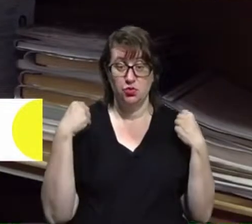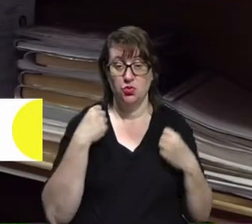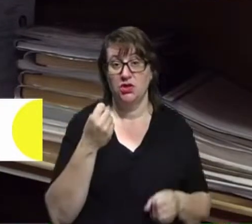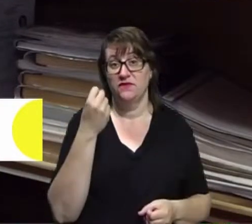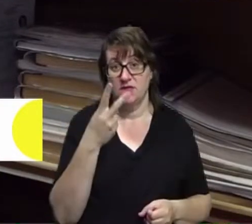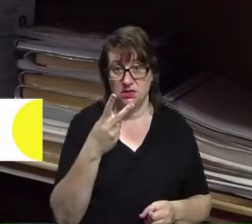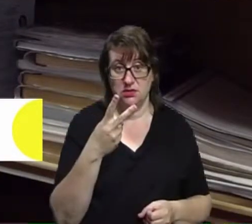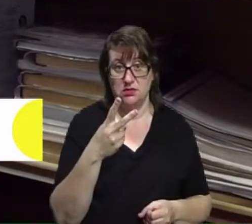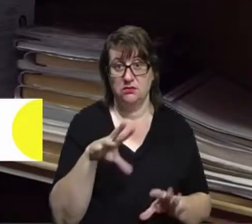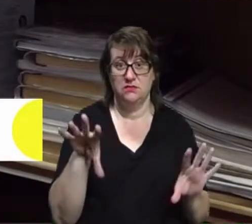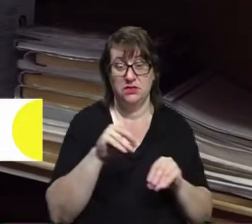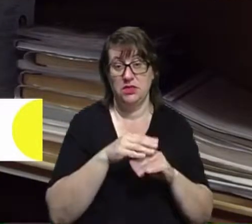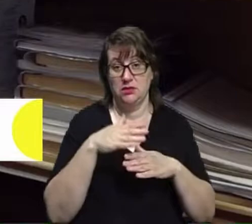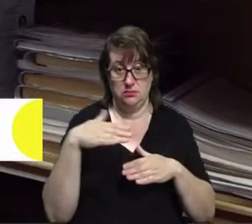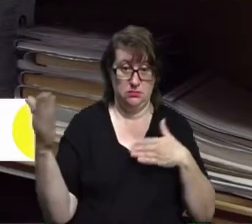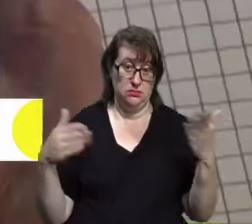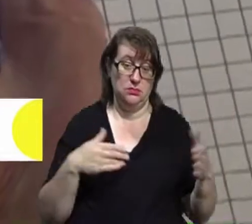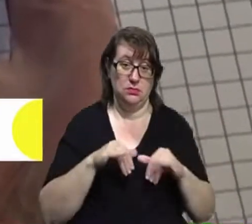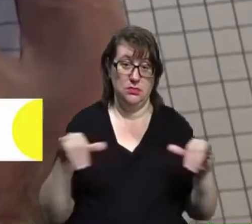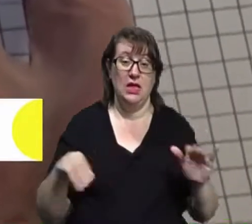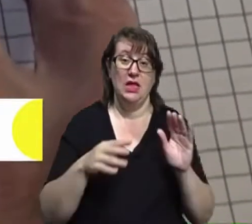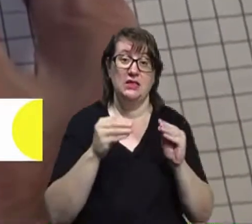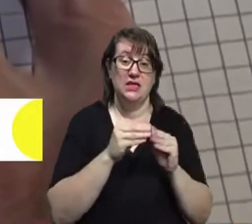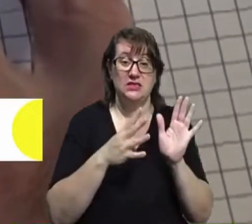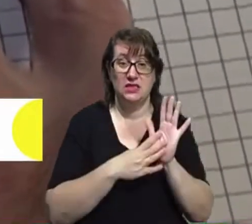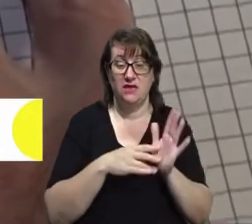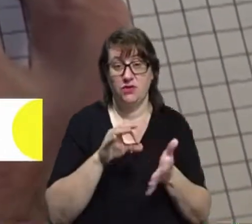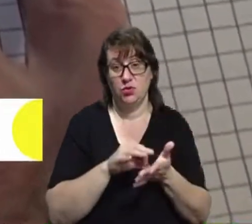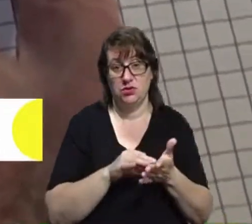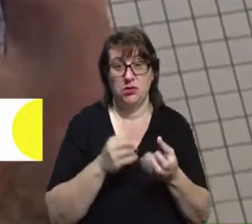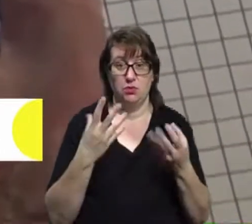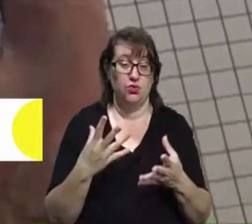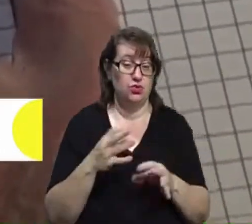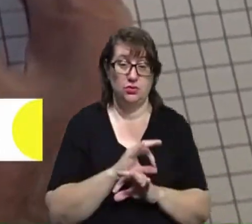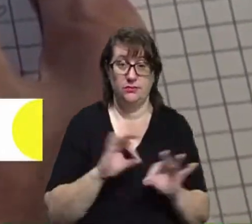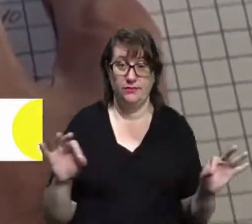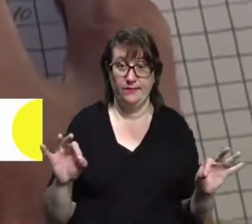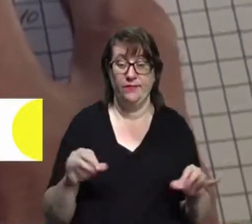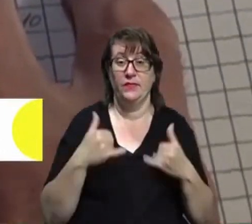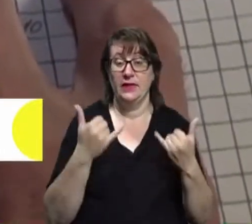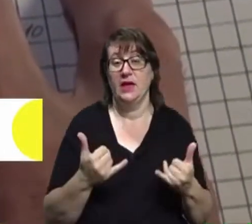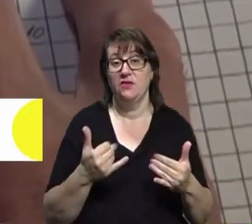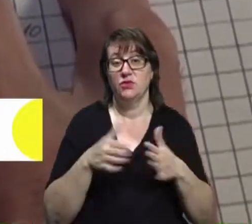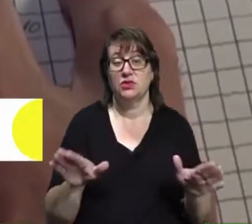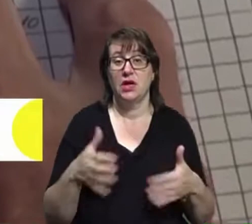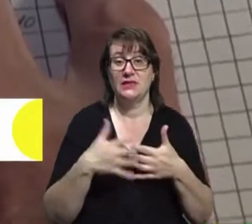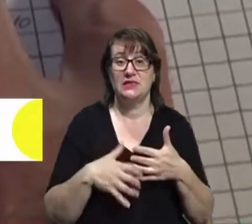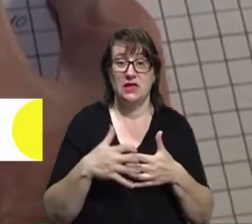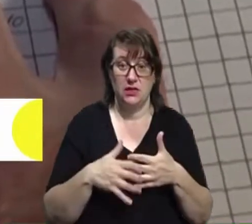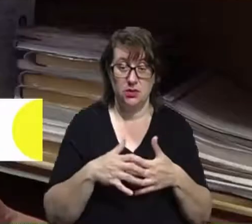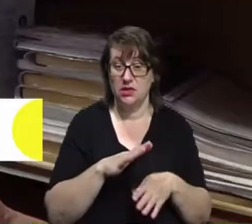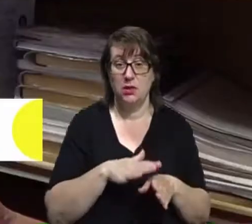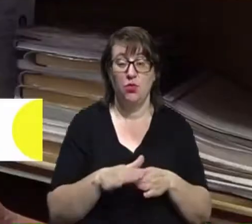всесторонньо роздонутий хлопець. Десять, дев'ять оцінки, просто зразкові оцінки, як для випускника середньої або неповної